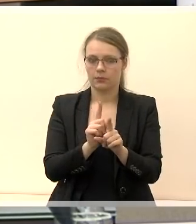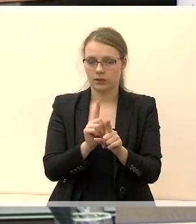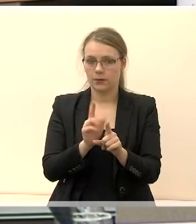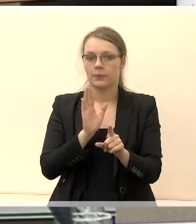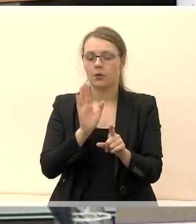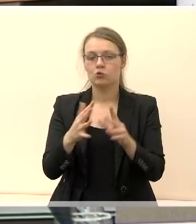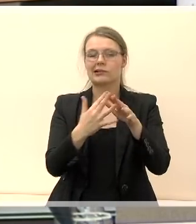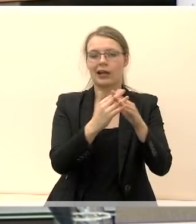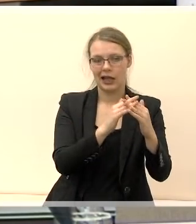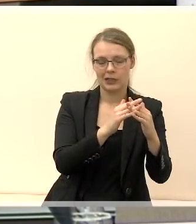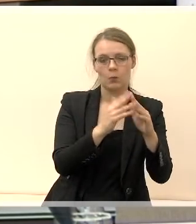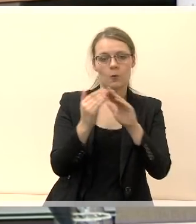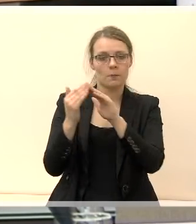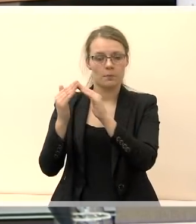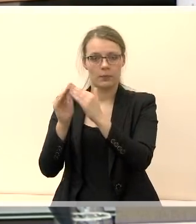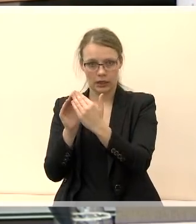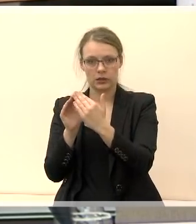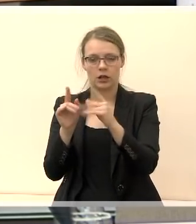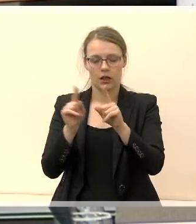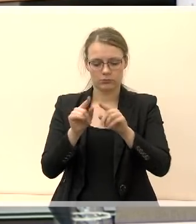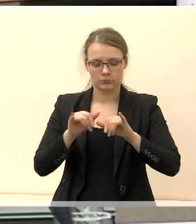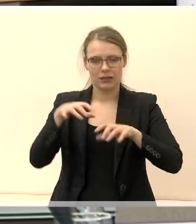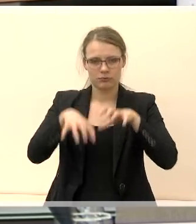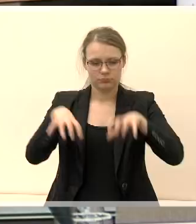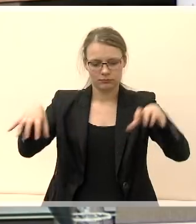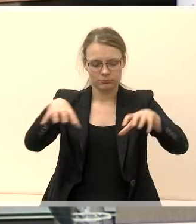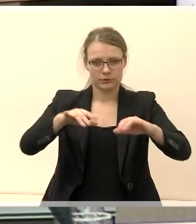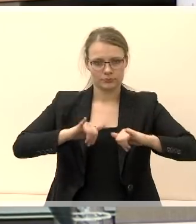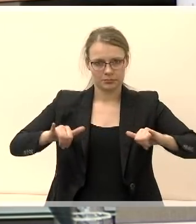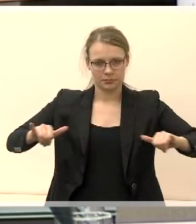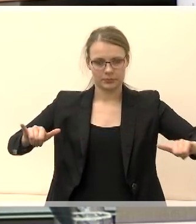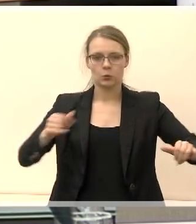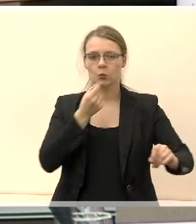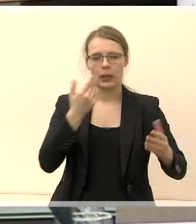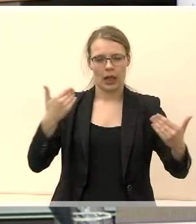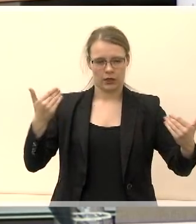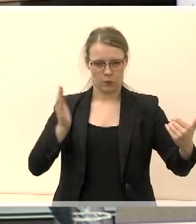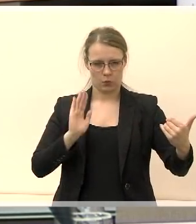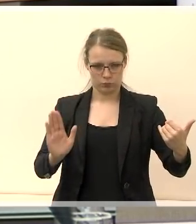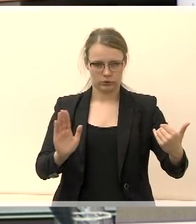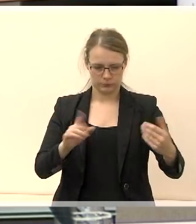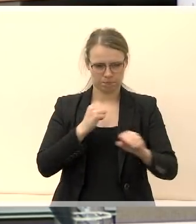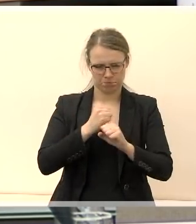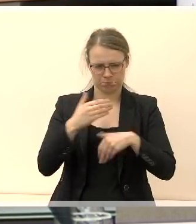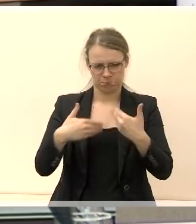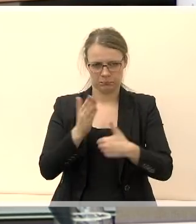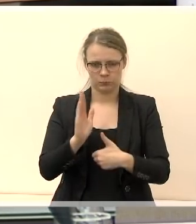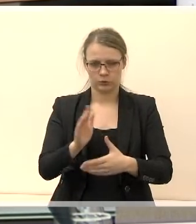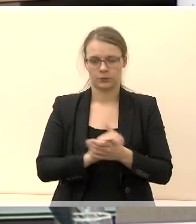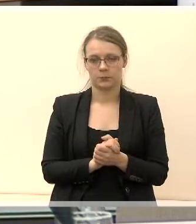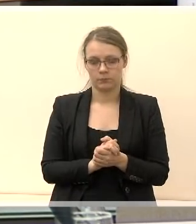prie esime kaimo ir miesto plėtros infrastruktūros vystymą. Tulime apie mūsų programos